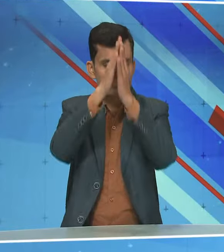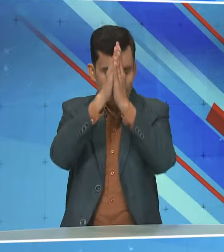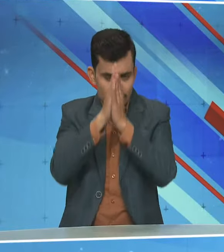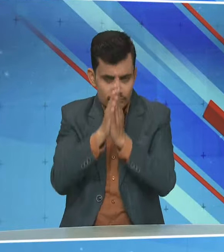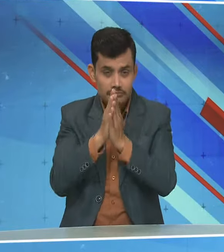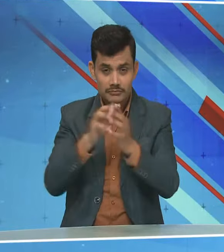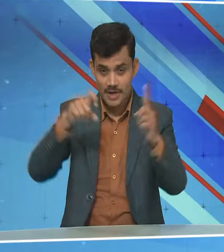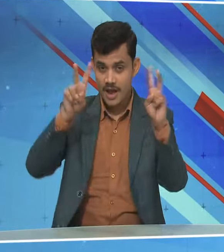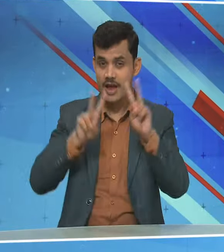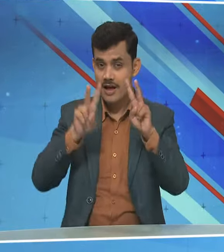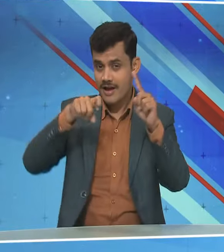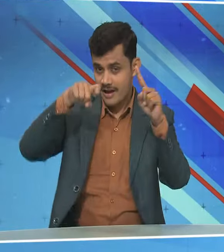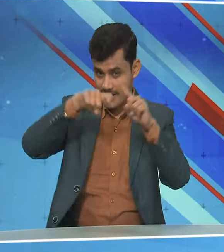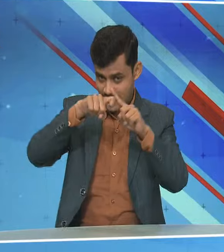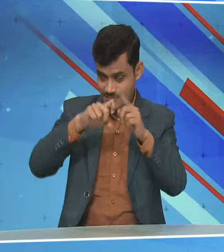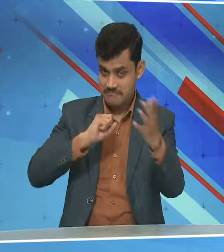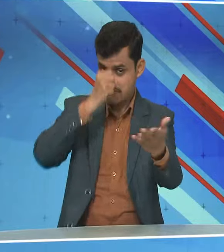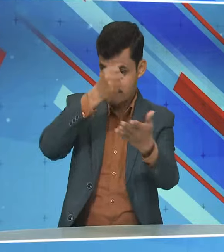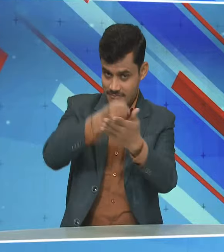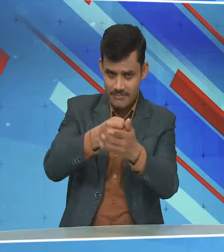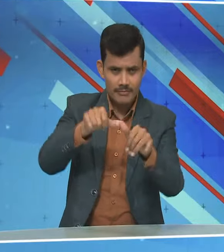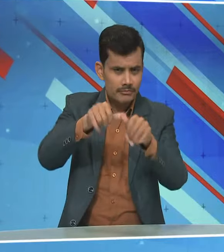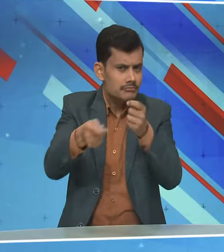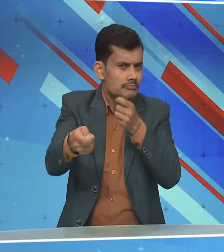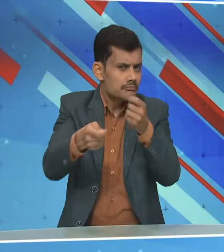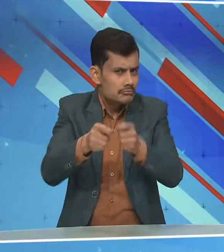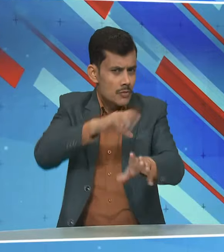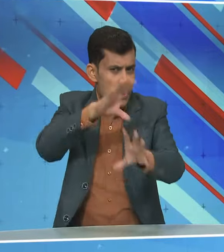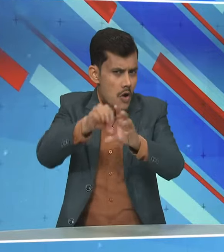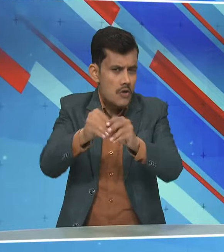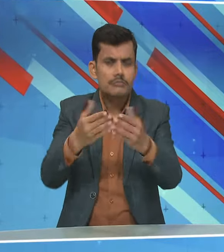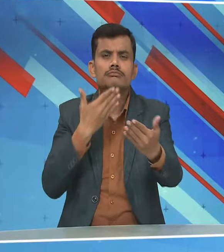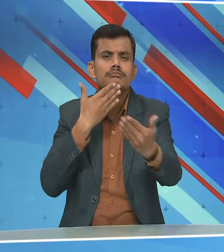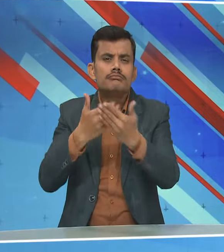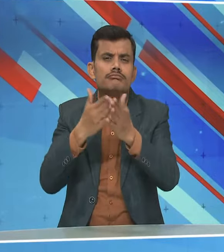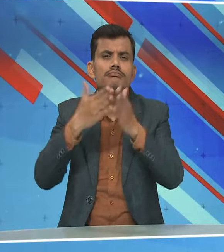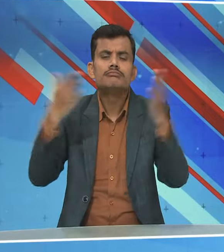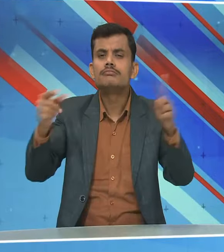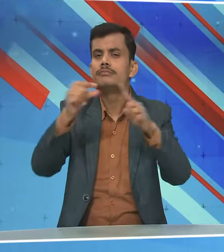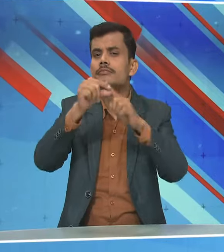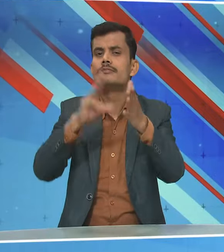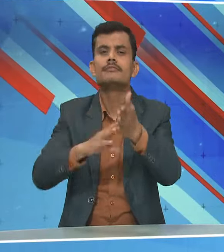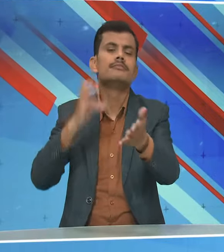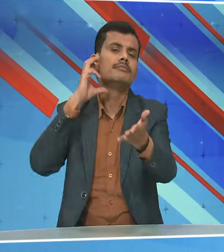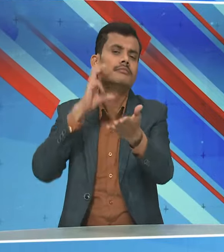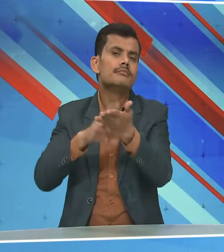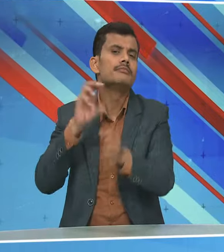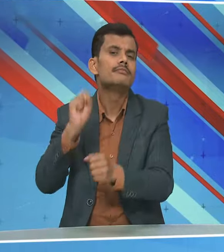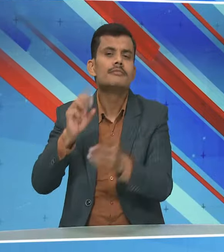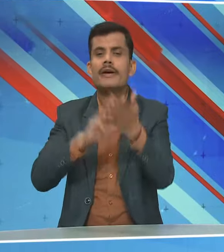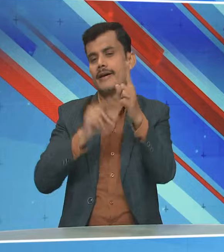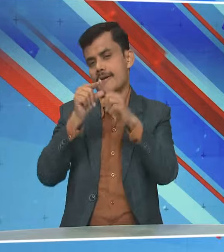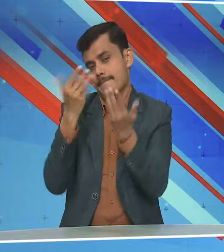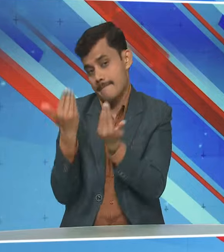काशी आना और इसके साथ ही ब्यवस्था के लिए धन्यवाद कर रहे हैं मोदी जी को जो की यहां के सांसत भी है